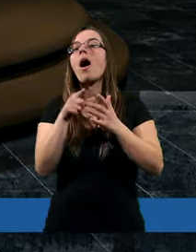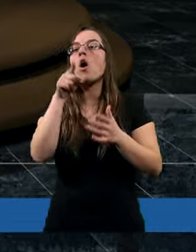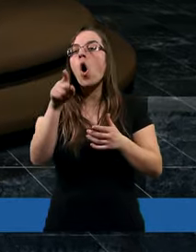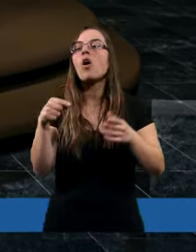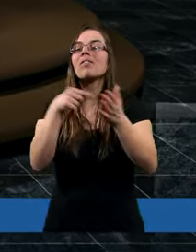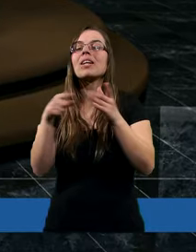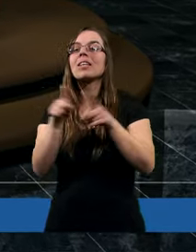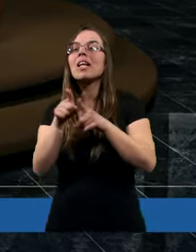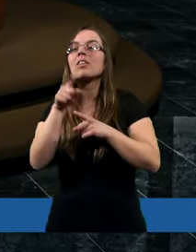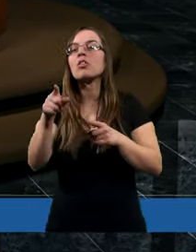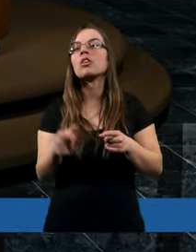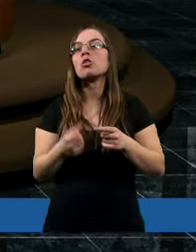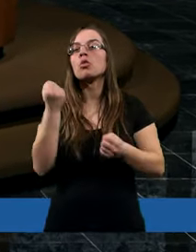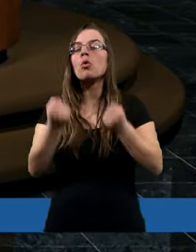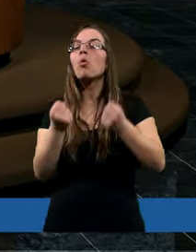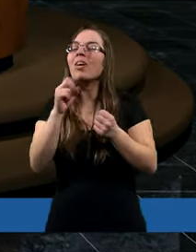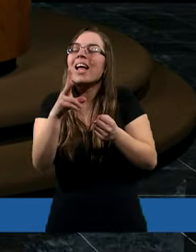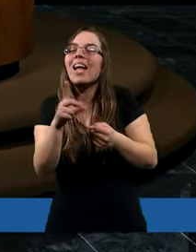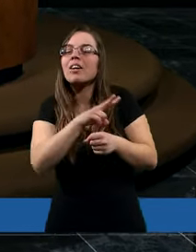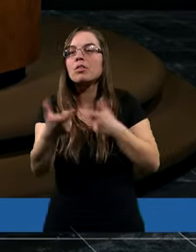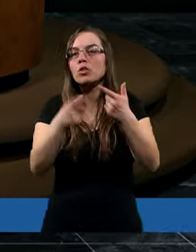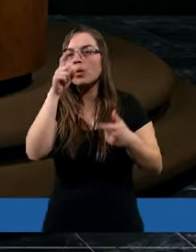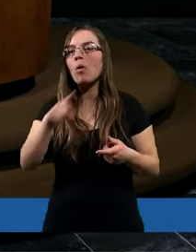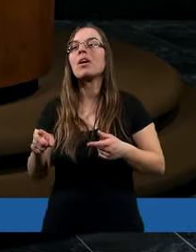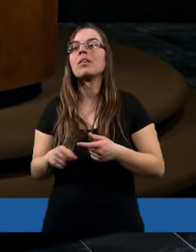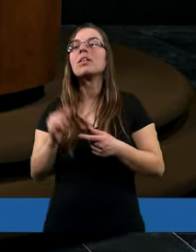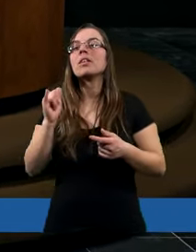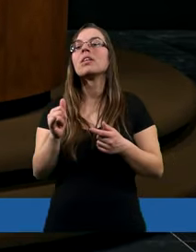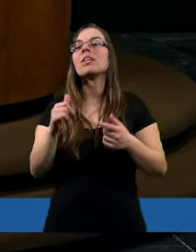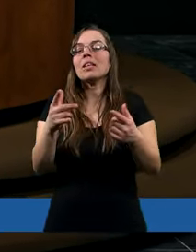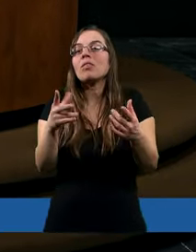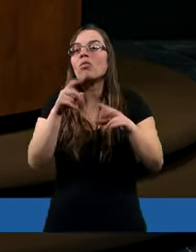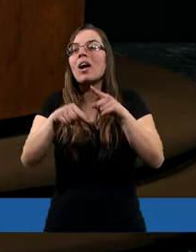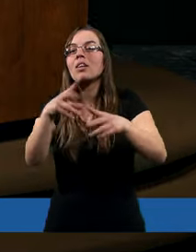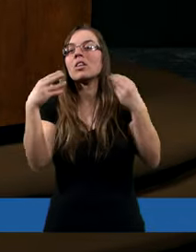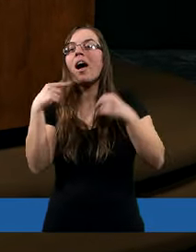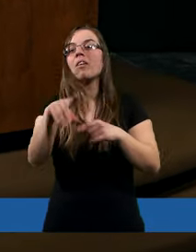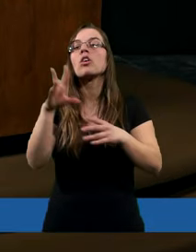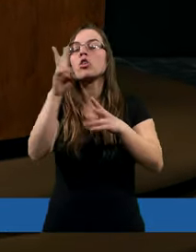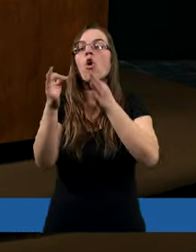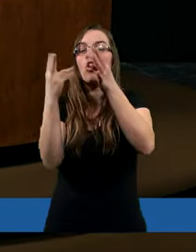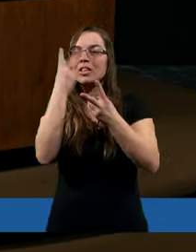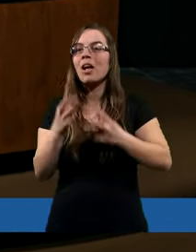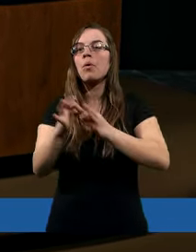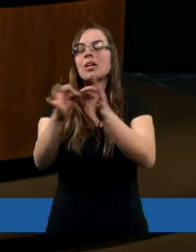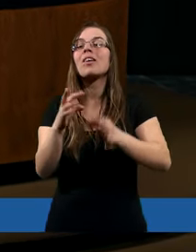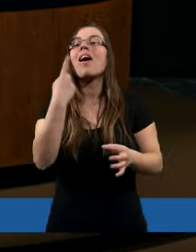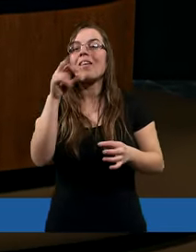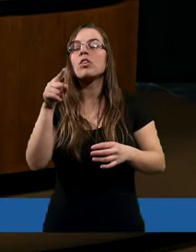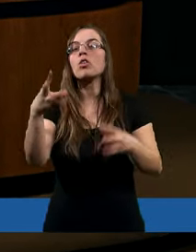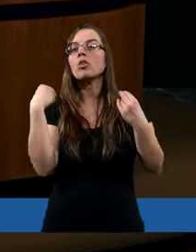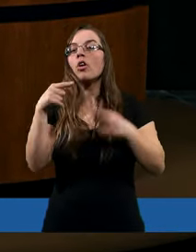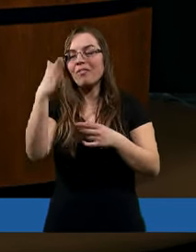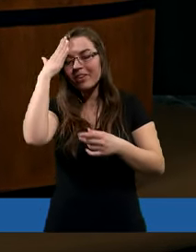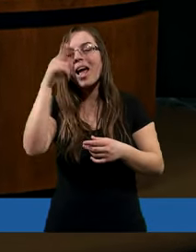i on tak bezpośrednio prosi o tego Ducha, tak? I dostał, dostał. Kto czytał historię Dawida, to wie, dostał.